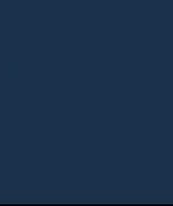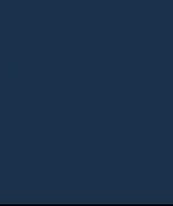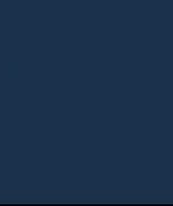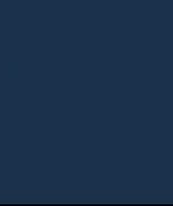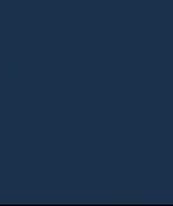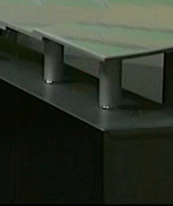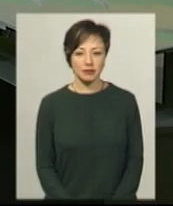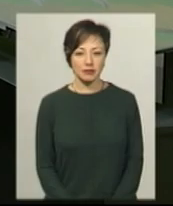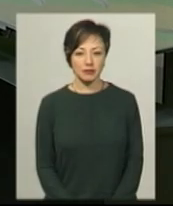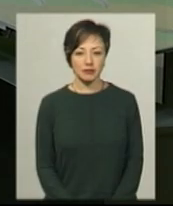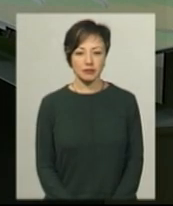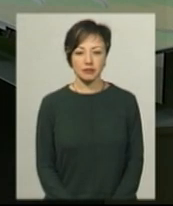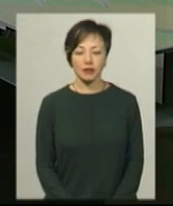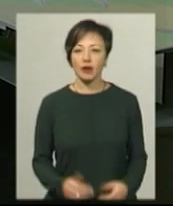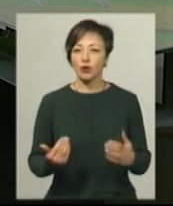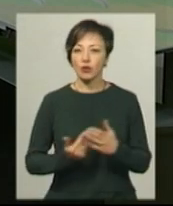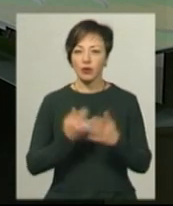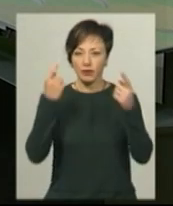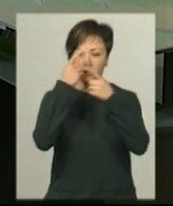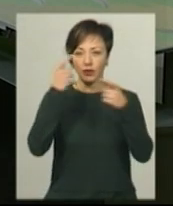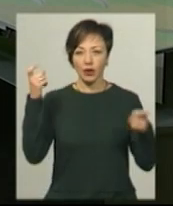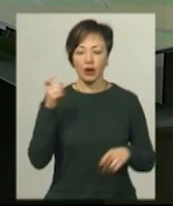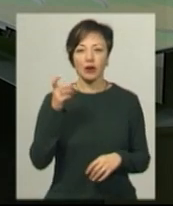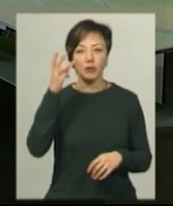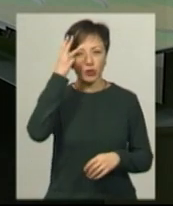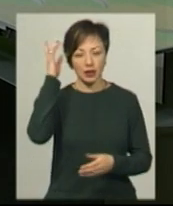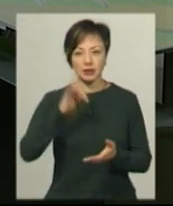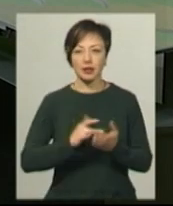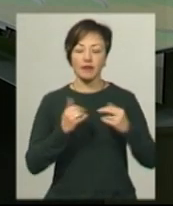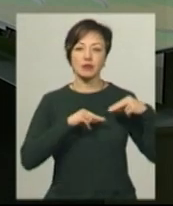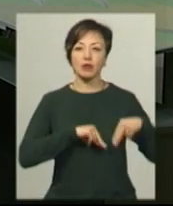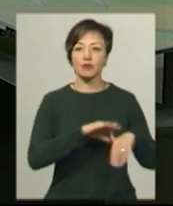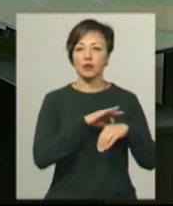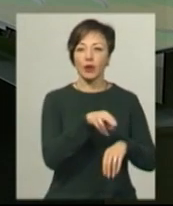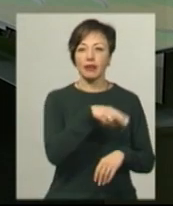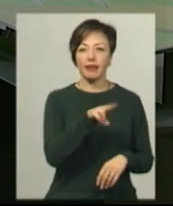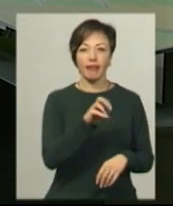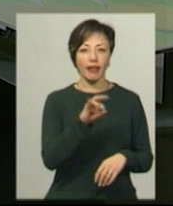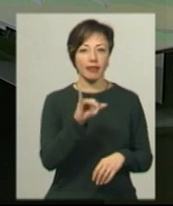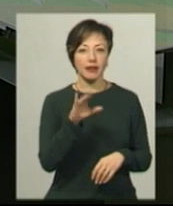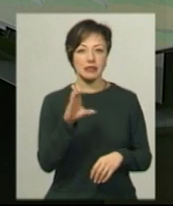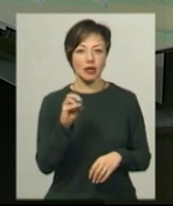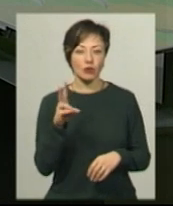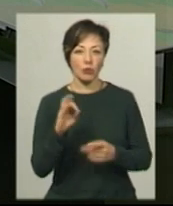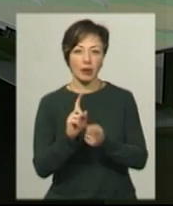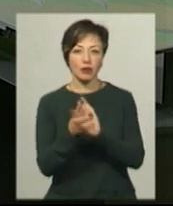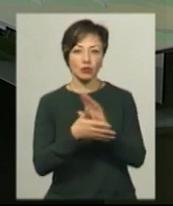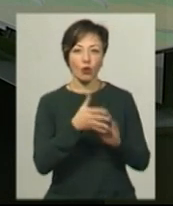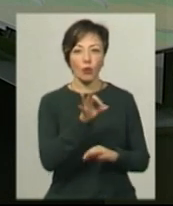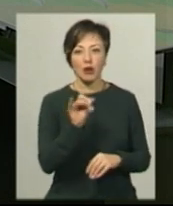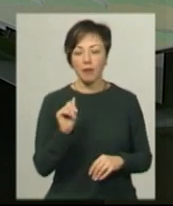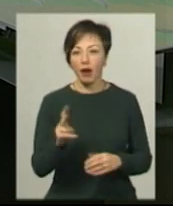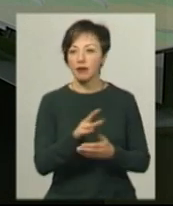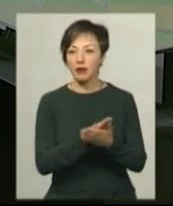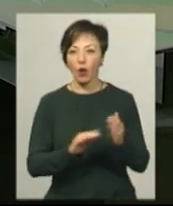Музика Новини в ефірі у ЯПоділля. У студії для вас працюють ведуча Дарина Денисенко, перекат на жестову мову Ольга Рибак.